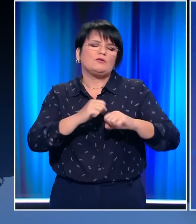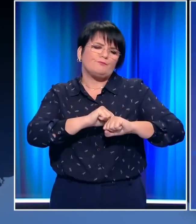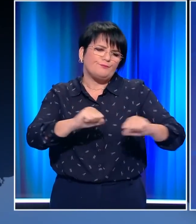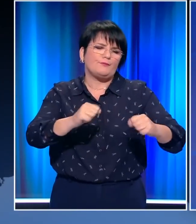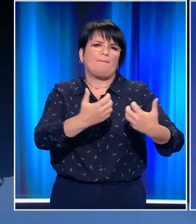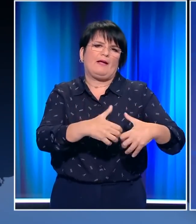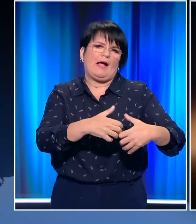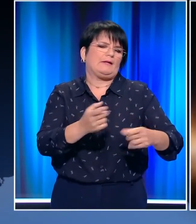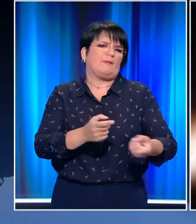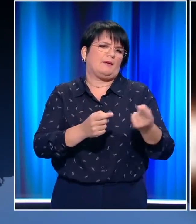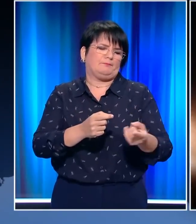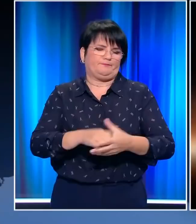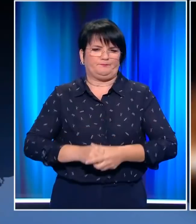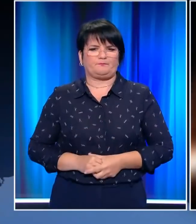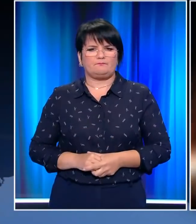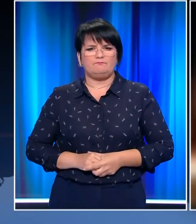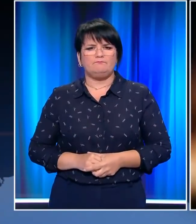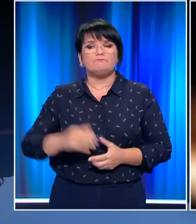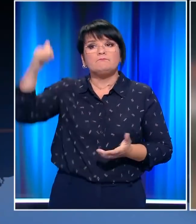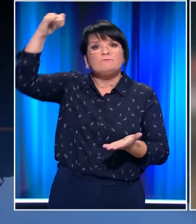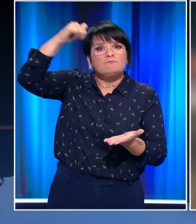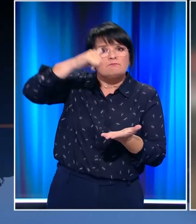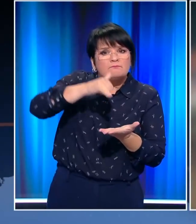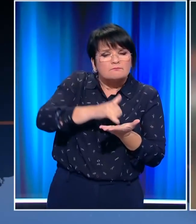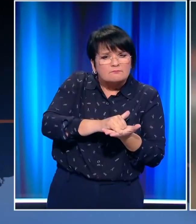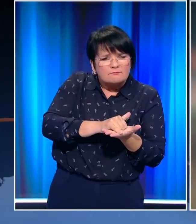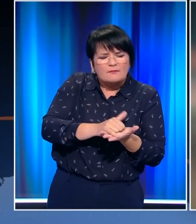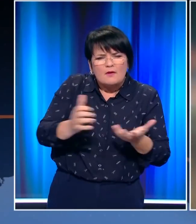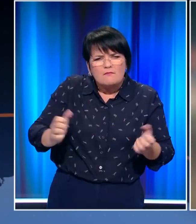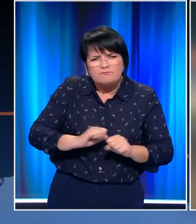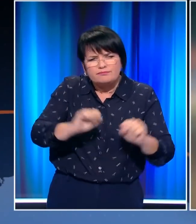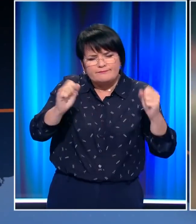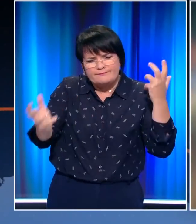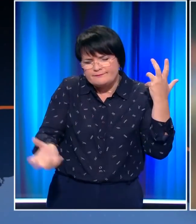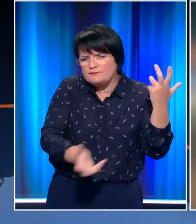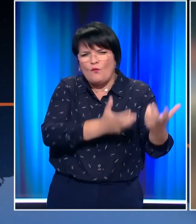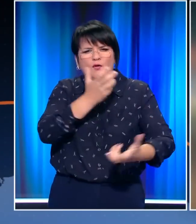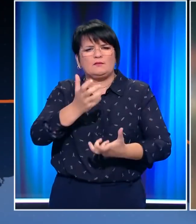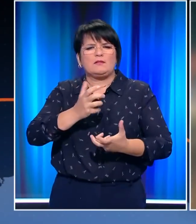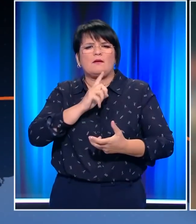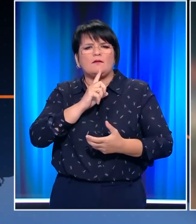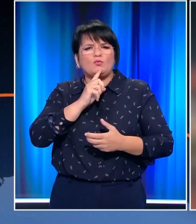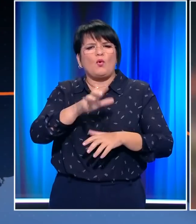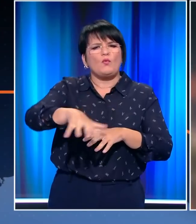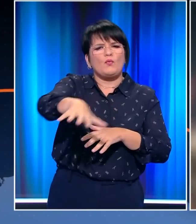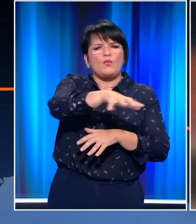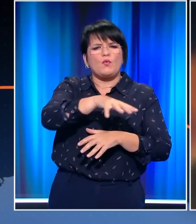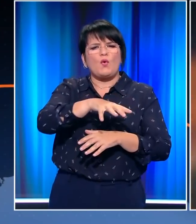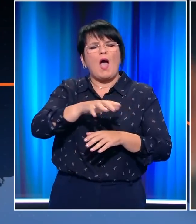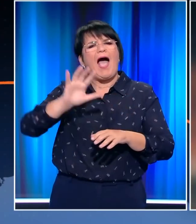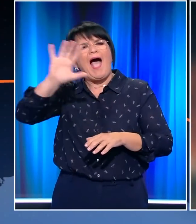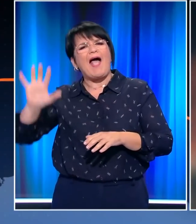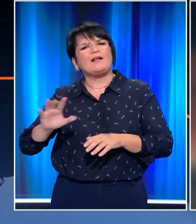βλάβη. Τα συντρίμια του Αντώνοφ οι 26 φλέγονται ακόμα λίγα λεπτά μετά τη συντριβή του έξω από το Χάρκοβο στην